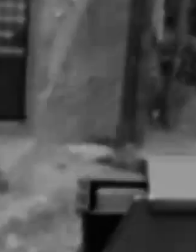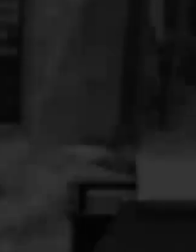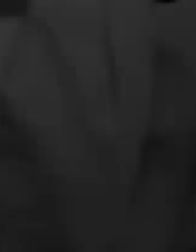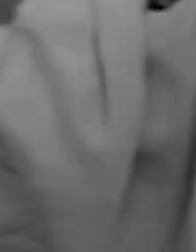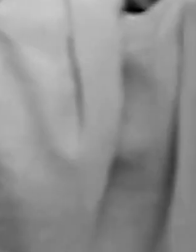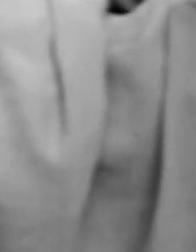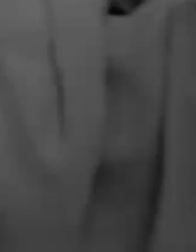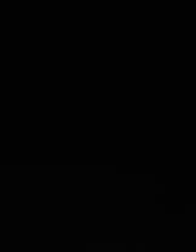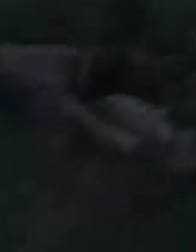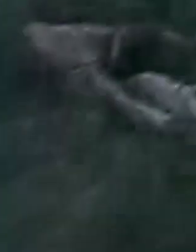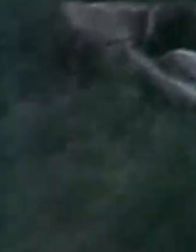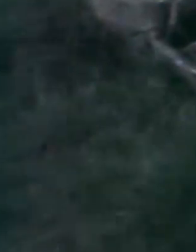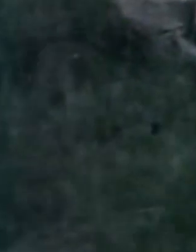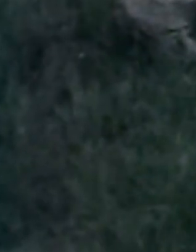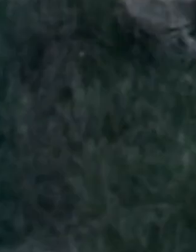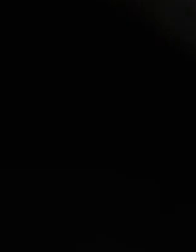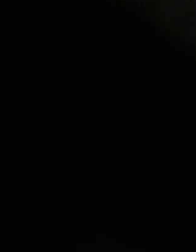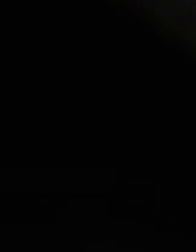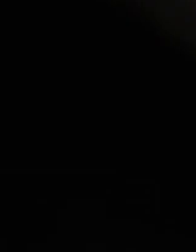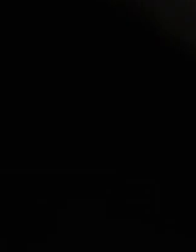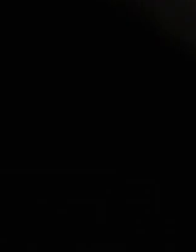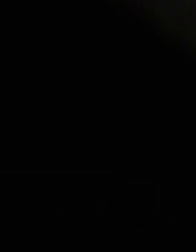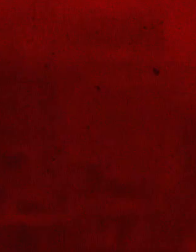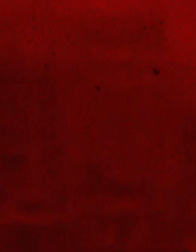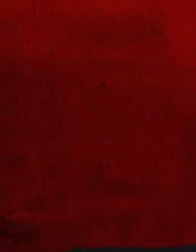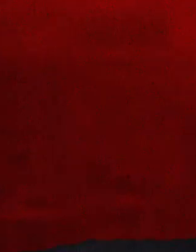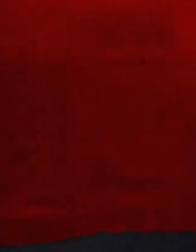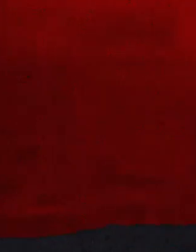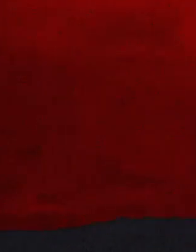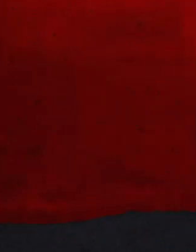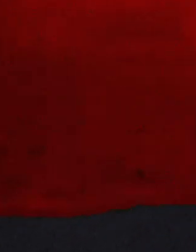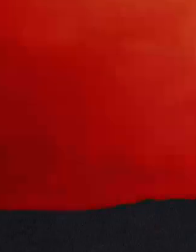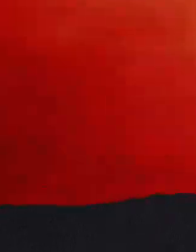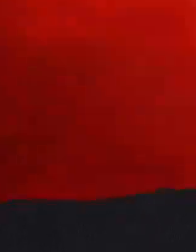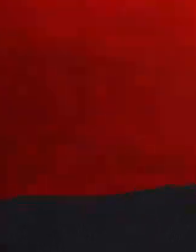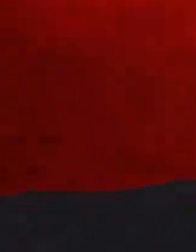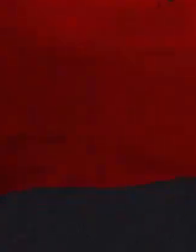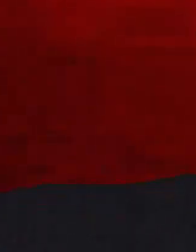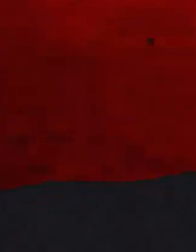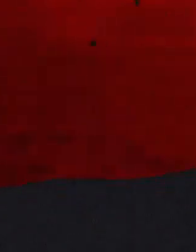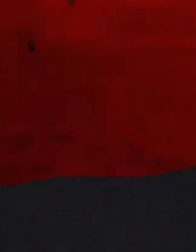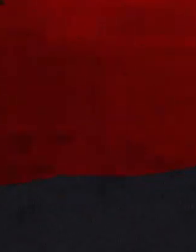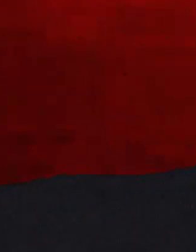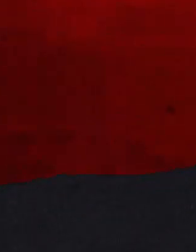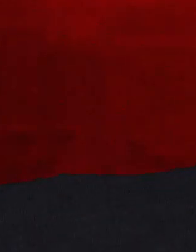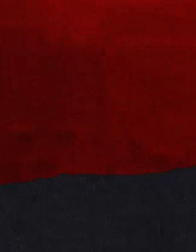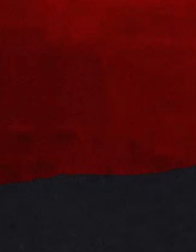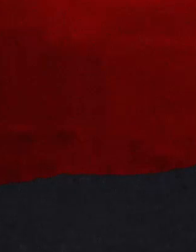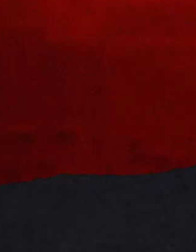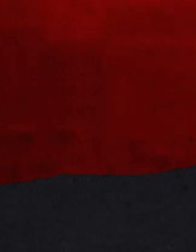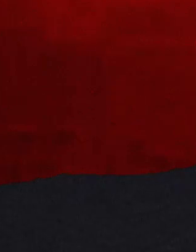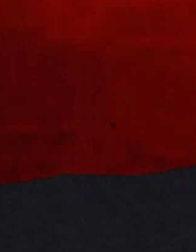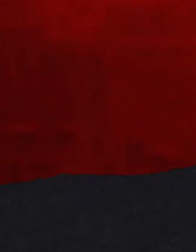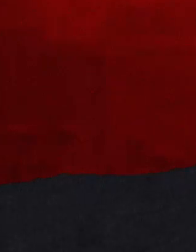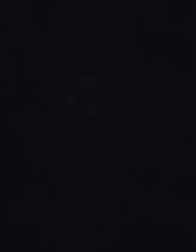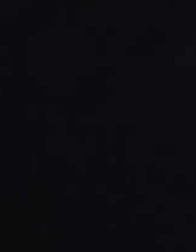כל מה שאנחנו עושים פה עם מאות ארוגים הוא לא הדבר הנכון. לבנון. פרויקט יהודי ענק בקרוב.